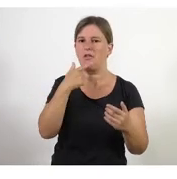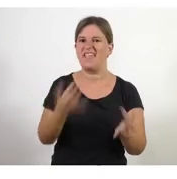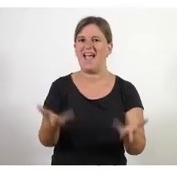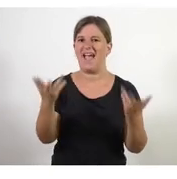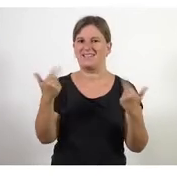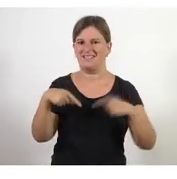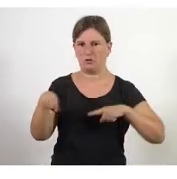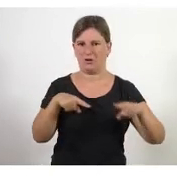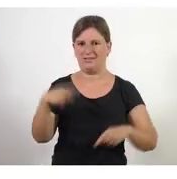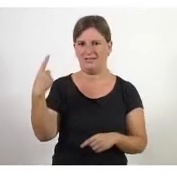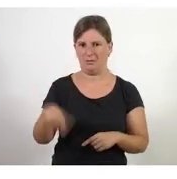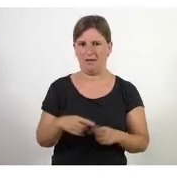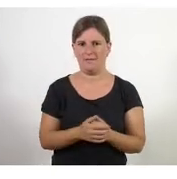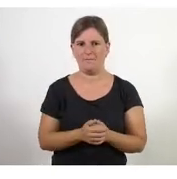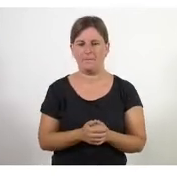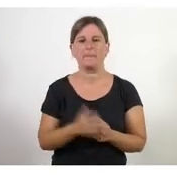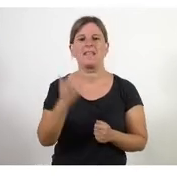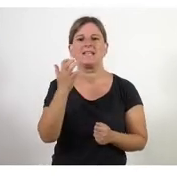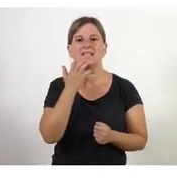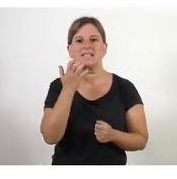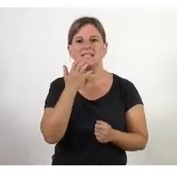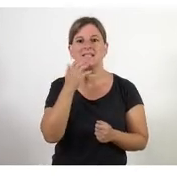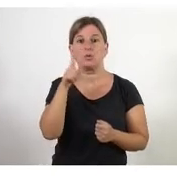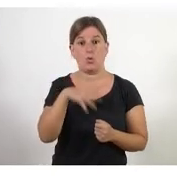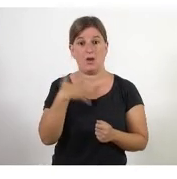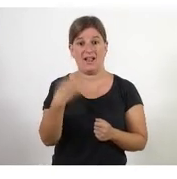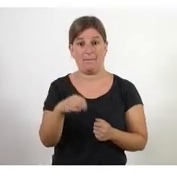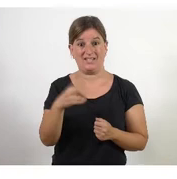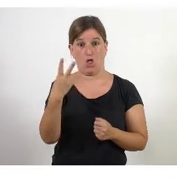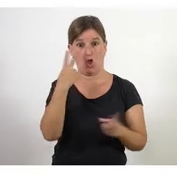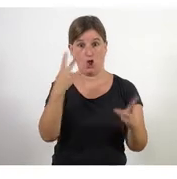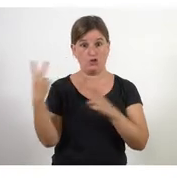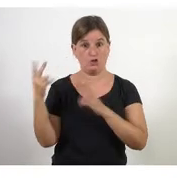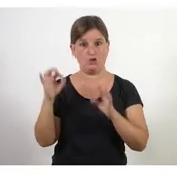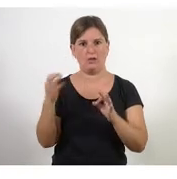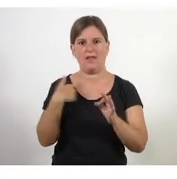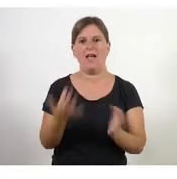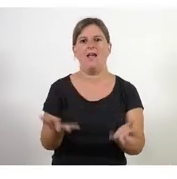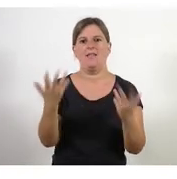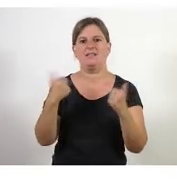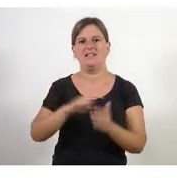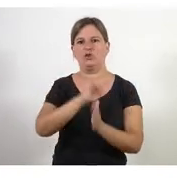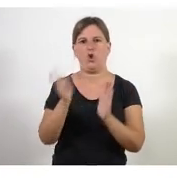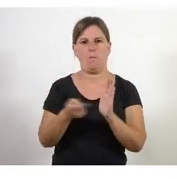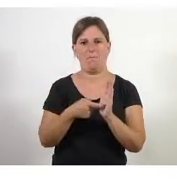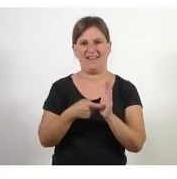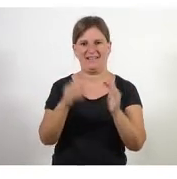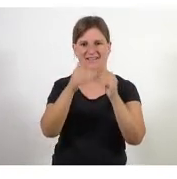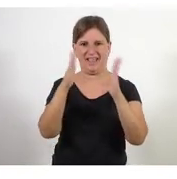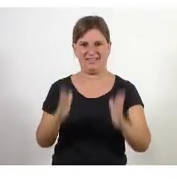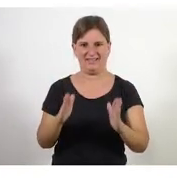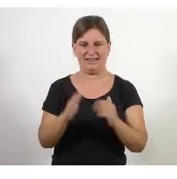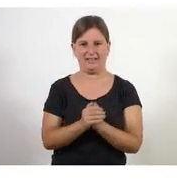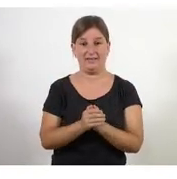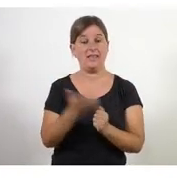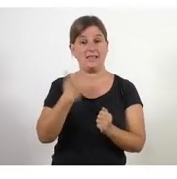organitzativa i quan tu pots fer les dues coses és quan ja tens una agilitat completa de l'organització quan